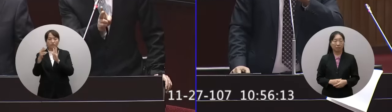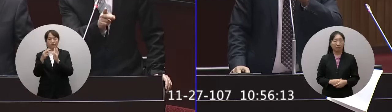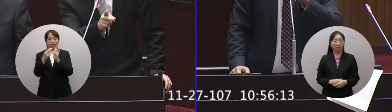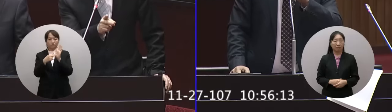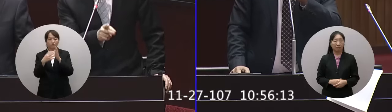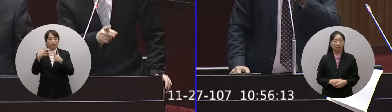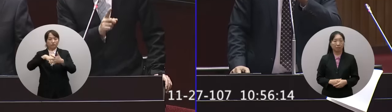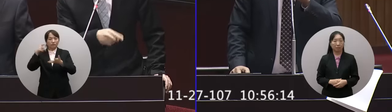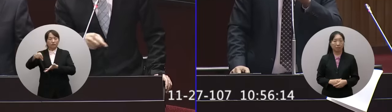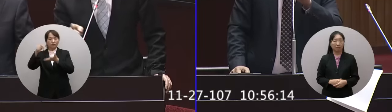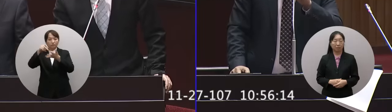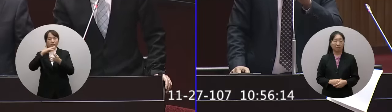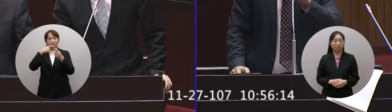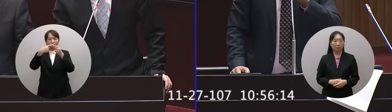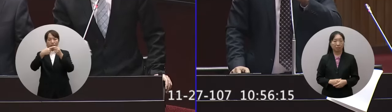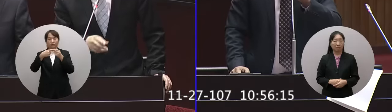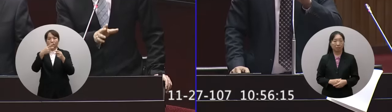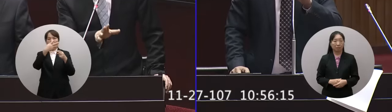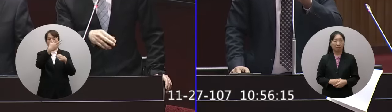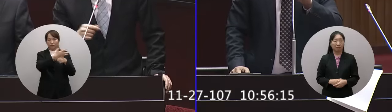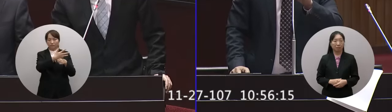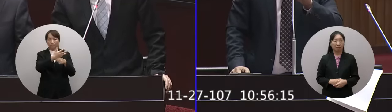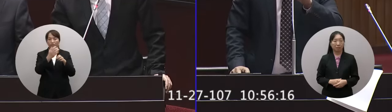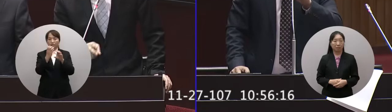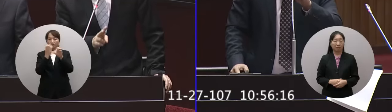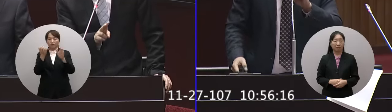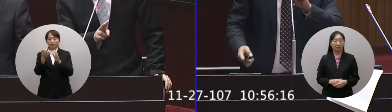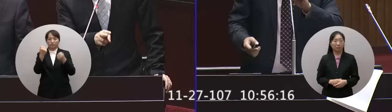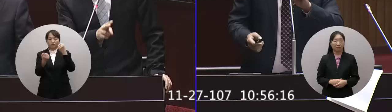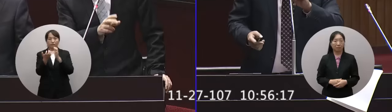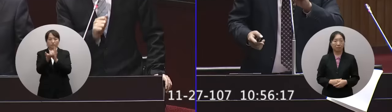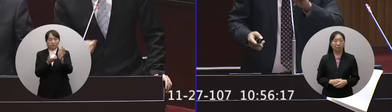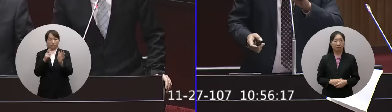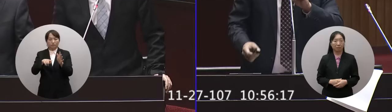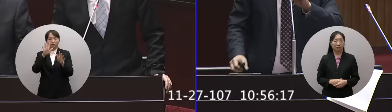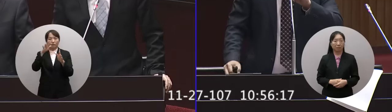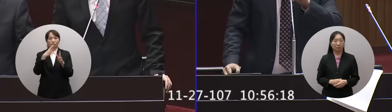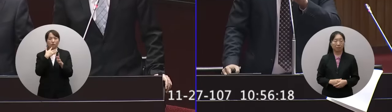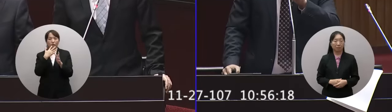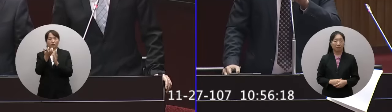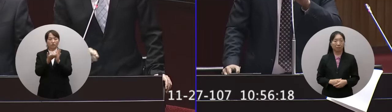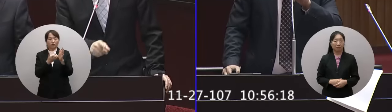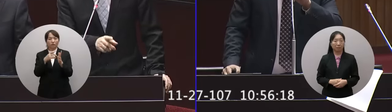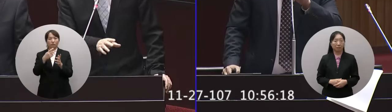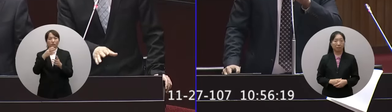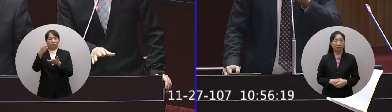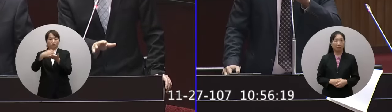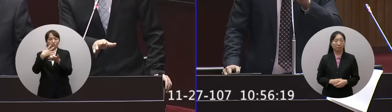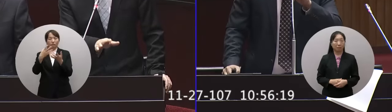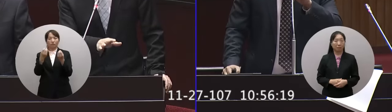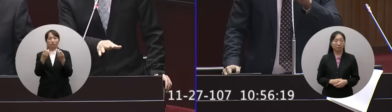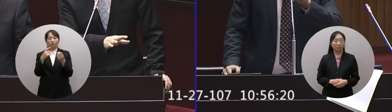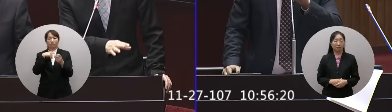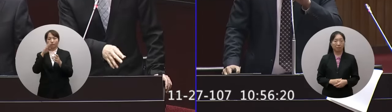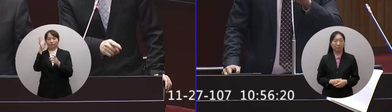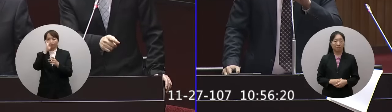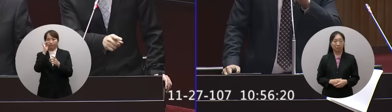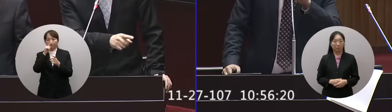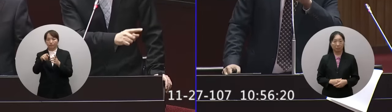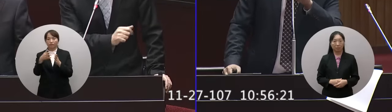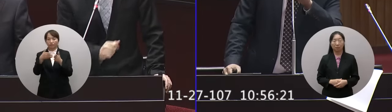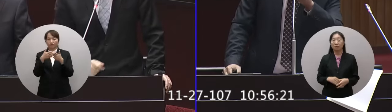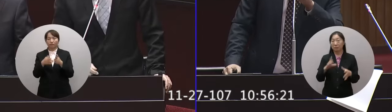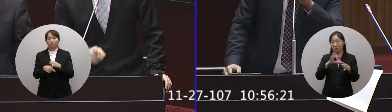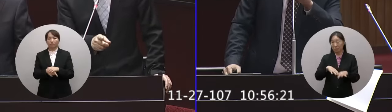這個包括你剛剛提到的第一車第八車在開車之前他就產生異常我們現在正在請台鐵這一部分